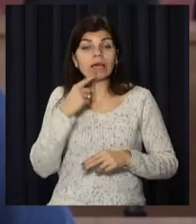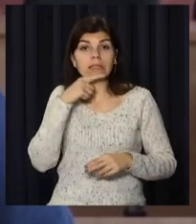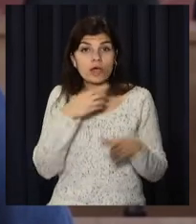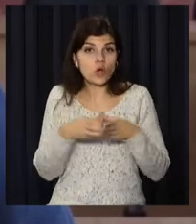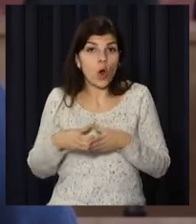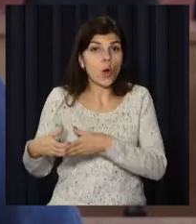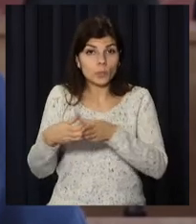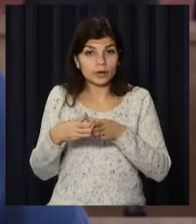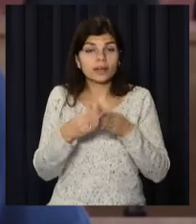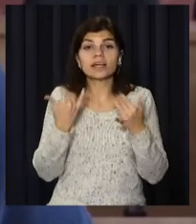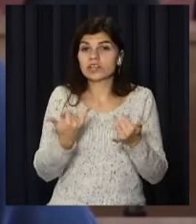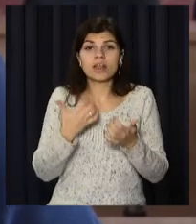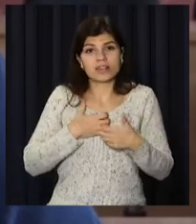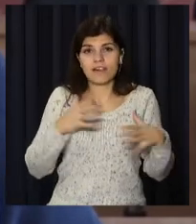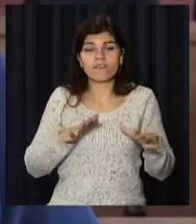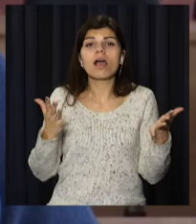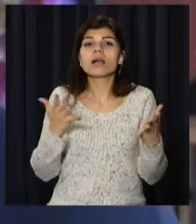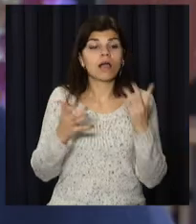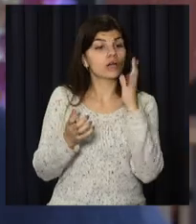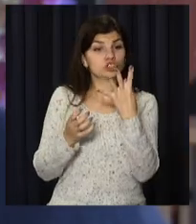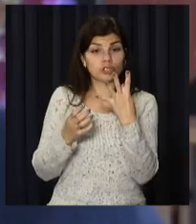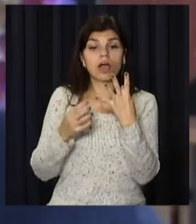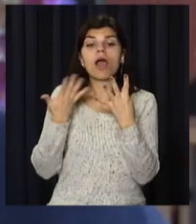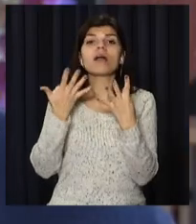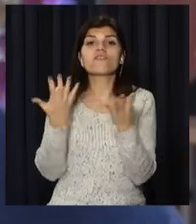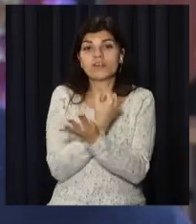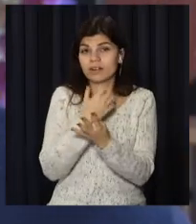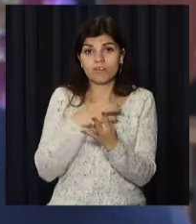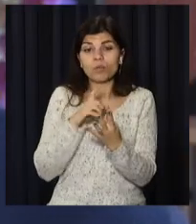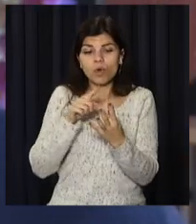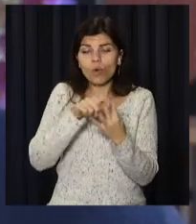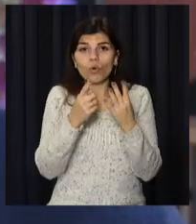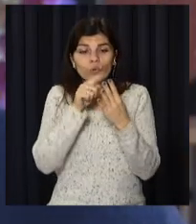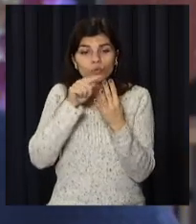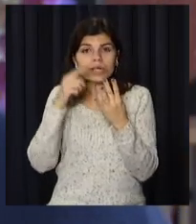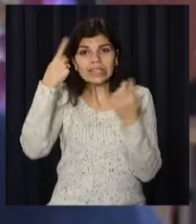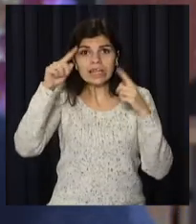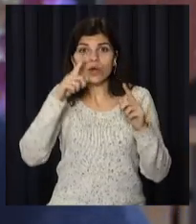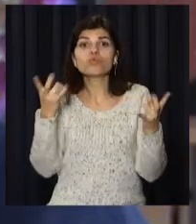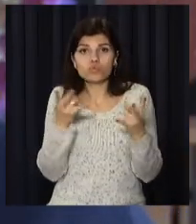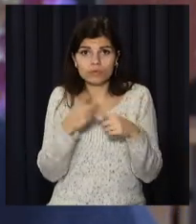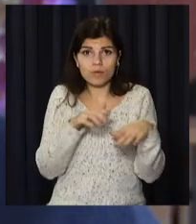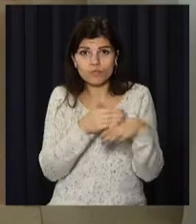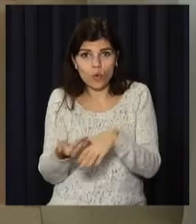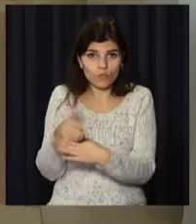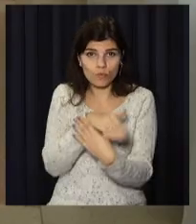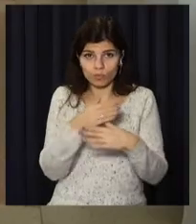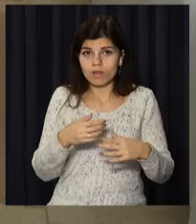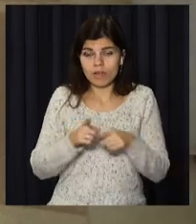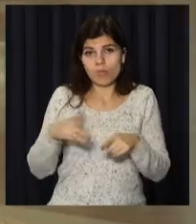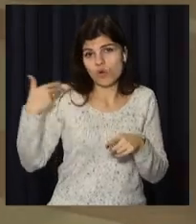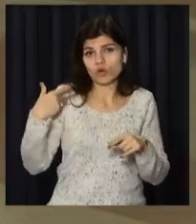командою. І зараз навіть неважливо, який проєкт переміг, наші проєкти, вони доповнюють один одного, тому що ми ще й це врахували. На